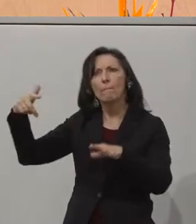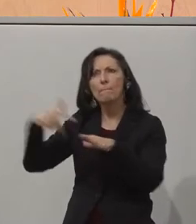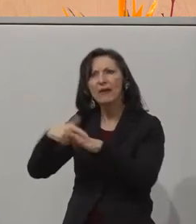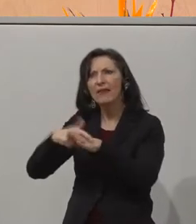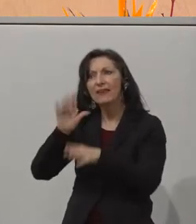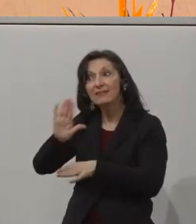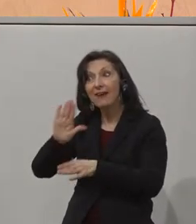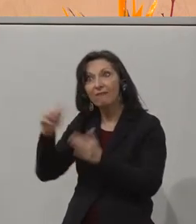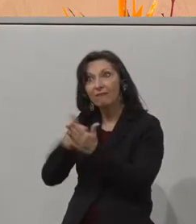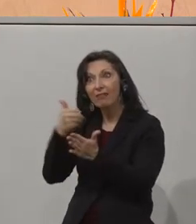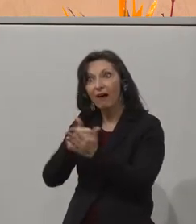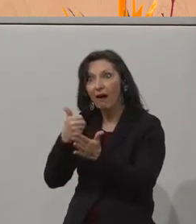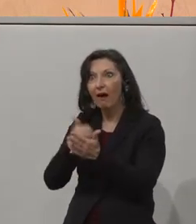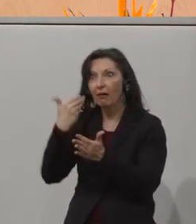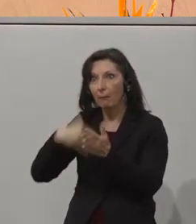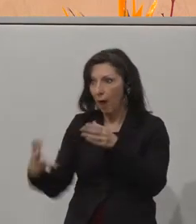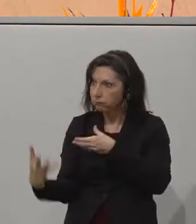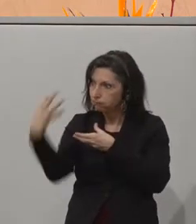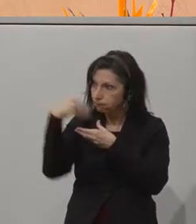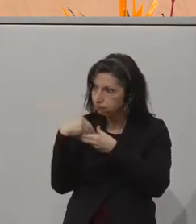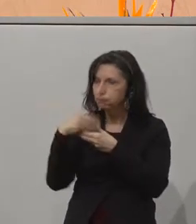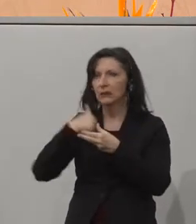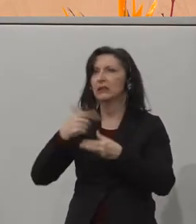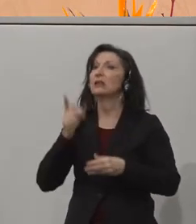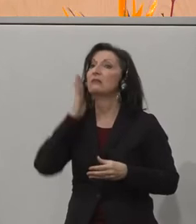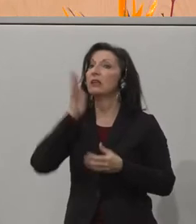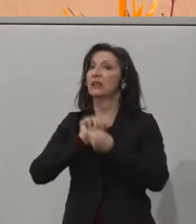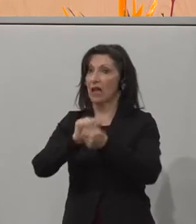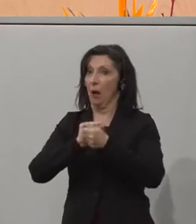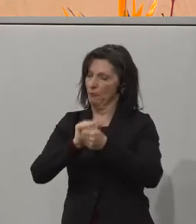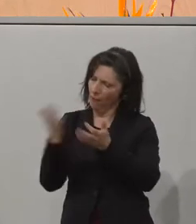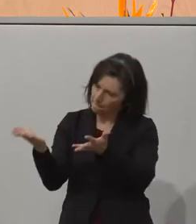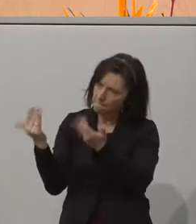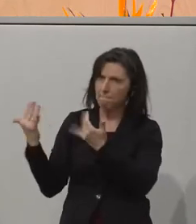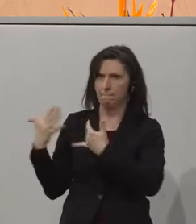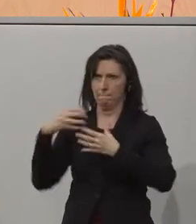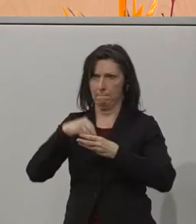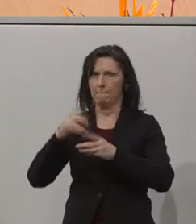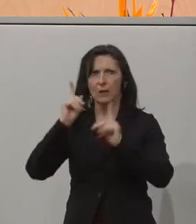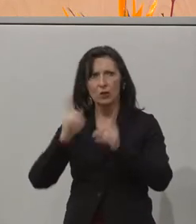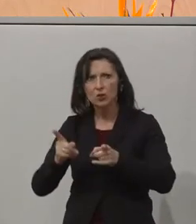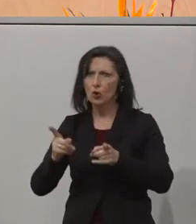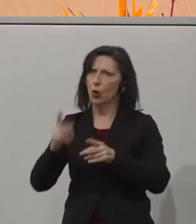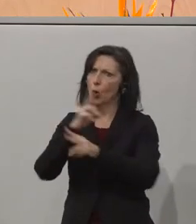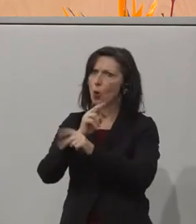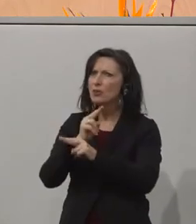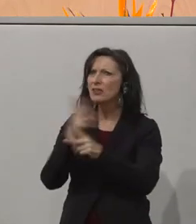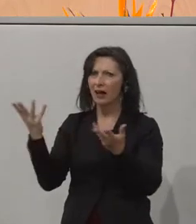schaffen. Dafür würde ich mich mit aller Kraft einsetzen und damit die Zukunft der Arbeit für alle in Österreich